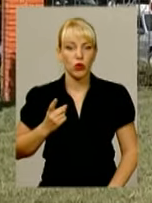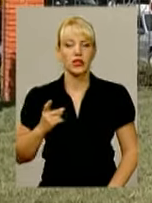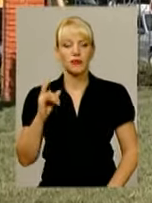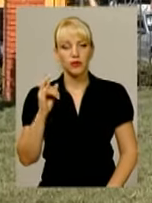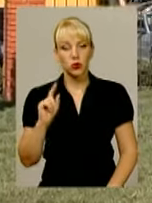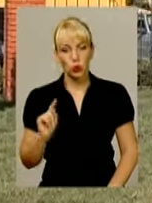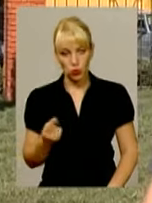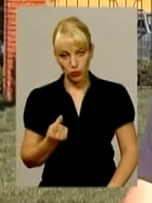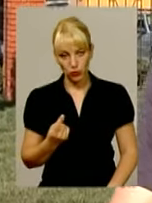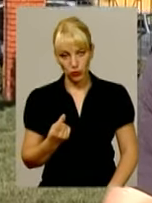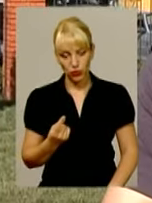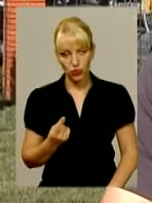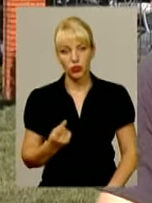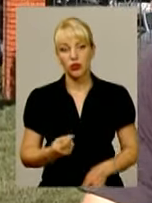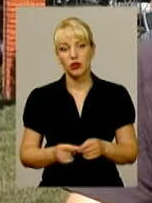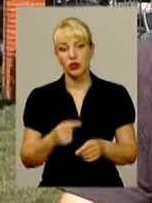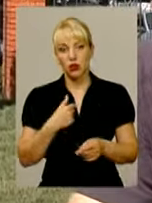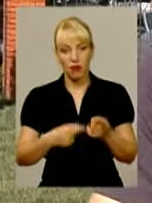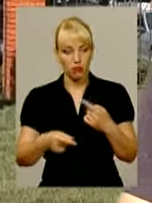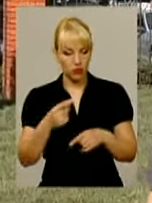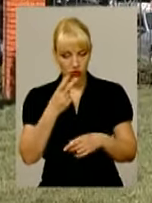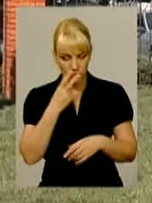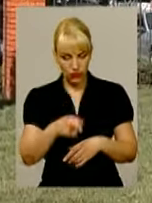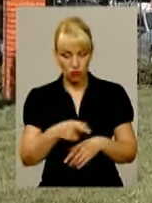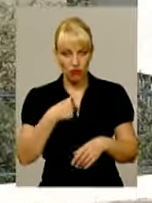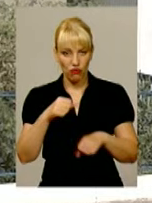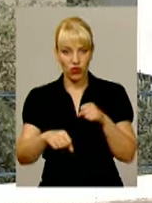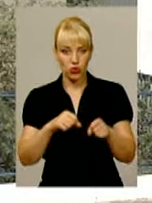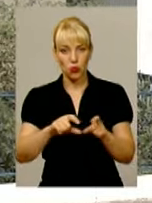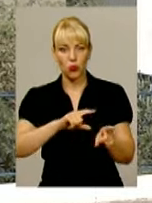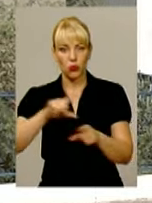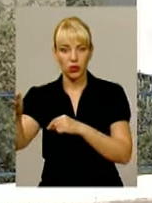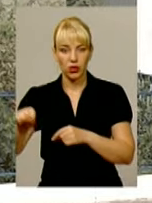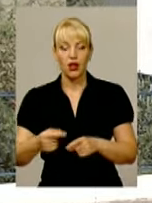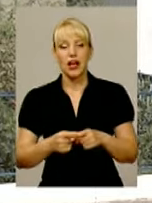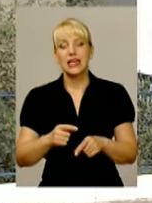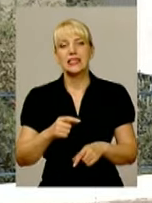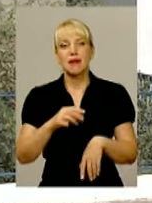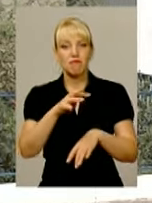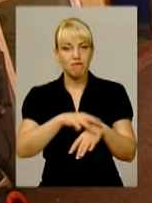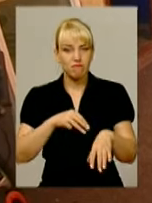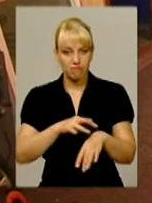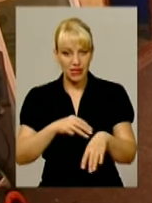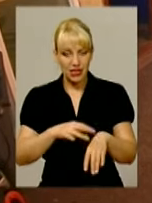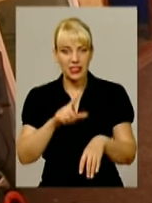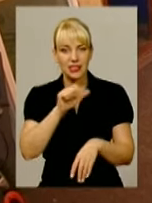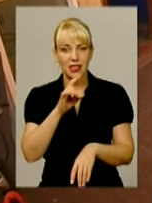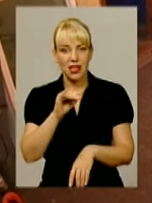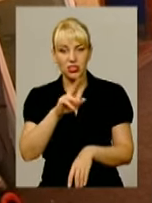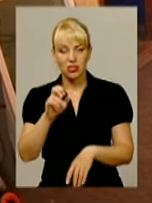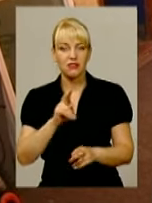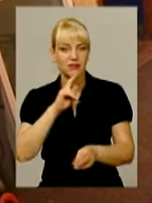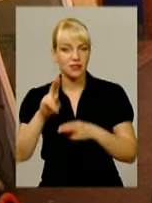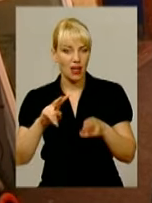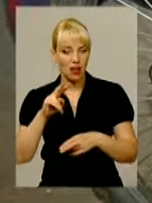Тому вийшов на вулицю і побачив, як виїжджає мій велосипед. До Зарічанського відділу міліції із такими скаргами хмельничани